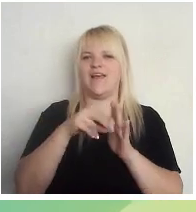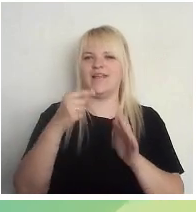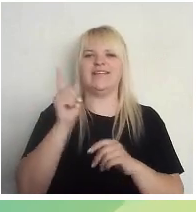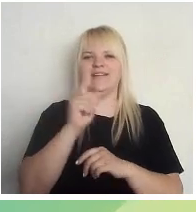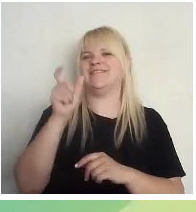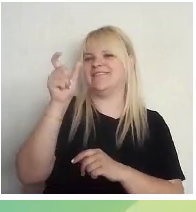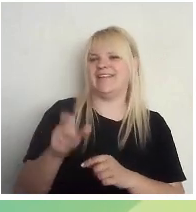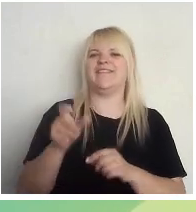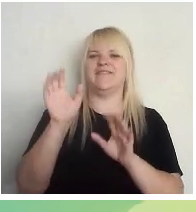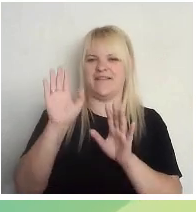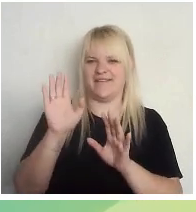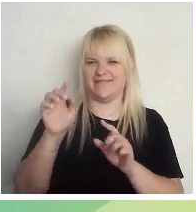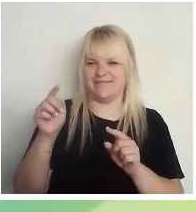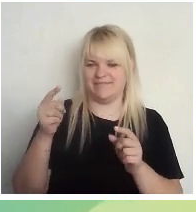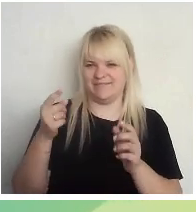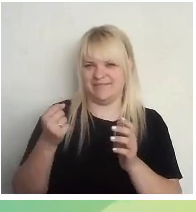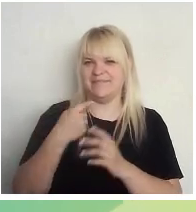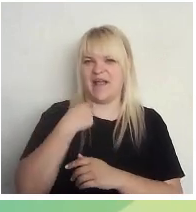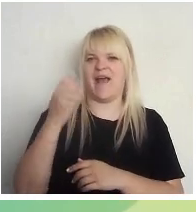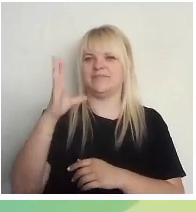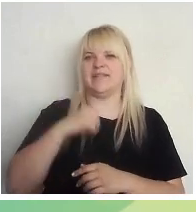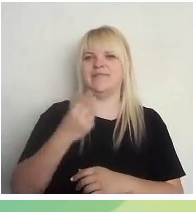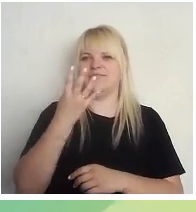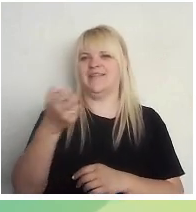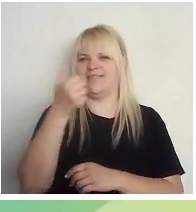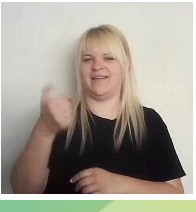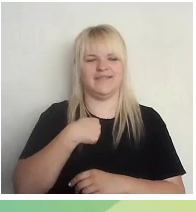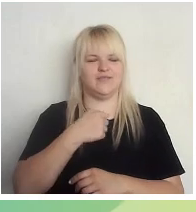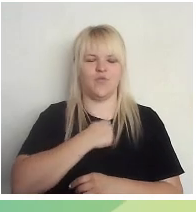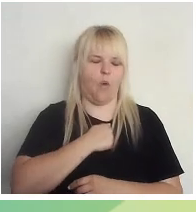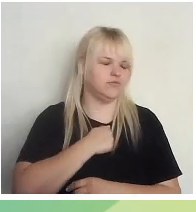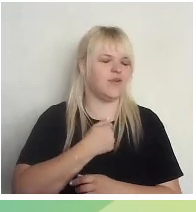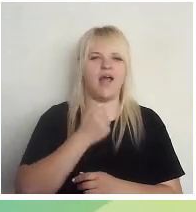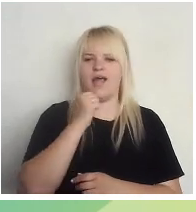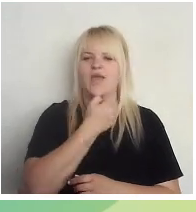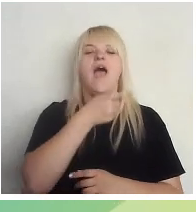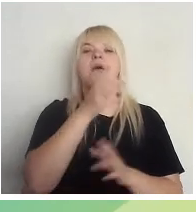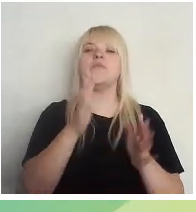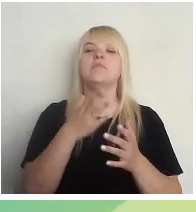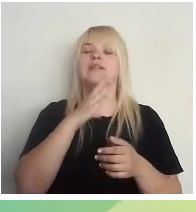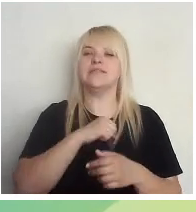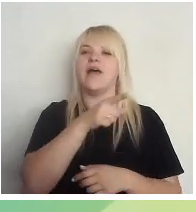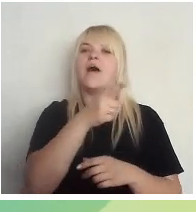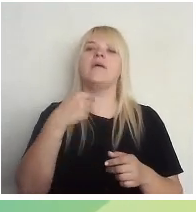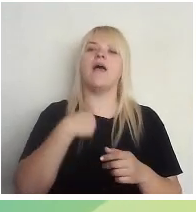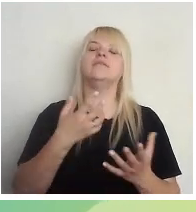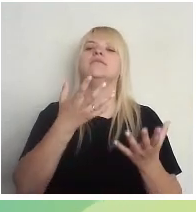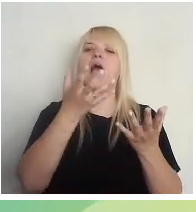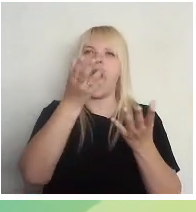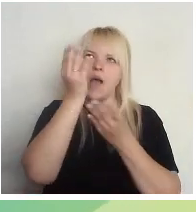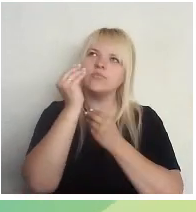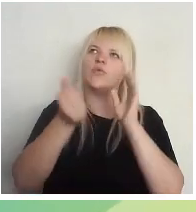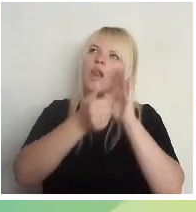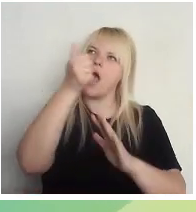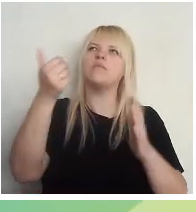nožēloju veselis četrus gadus, bet pēc tam es apguvu labāk politikas